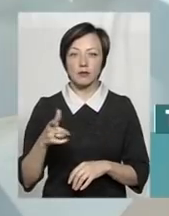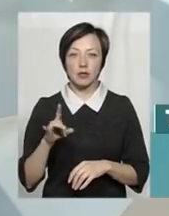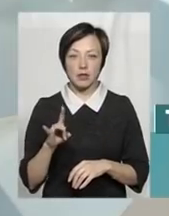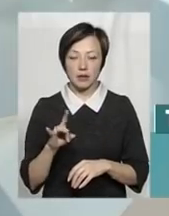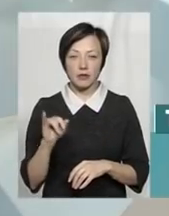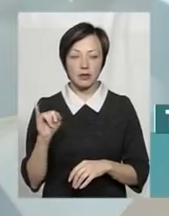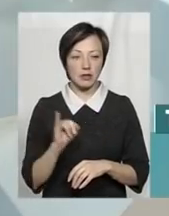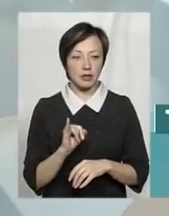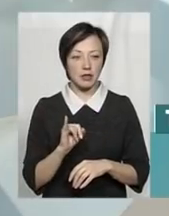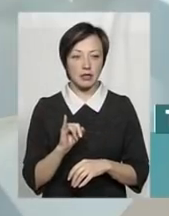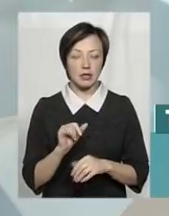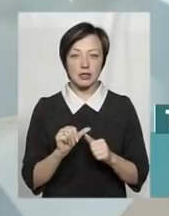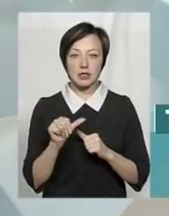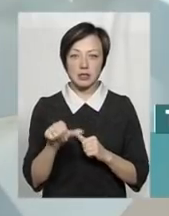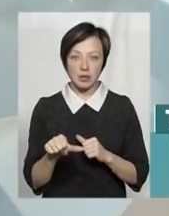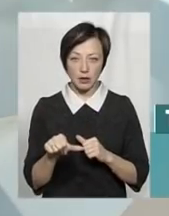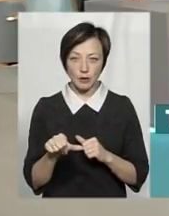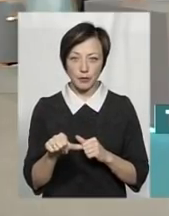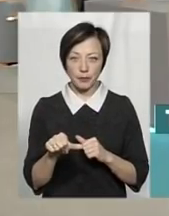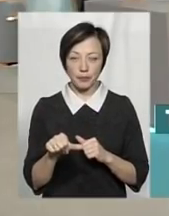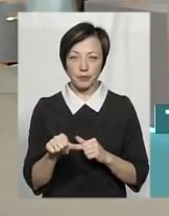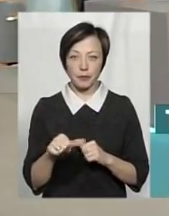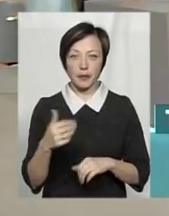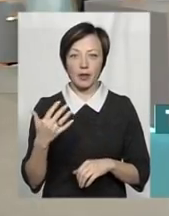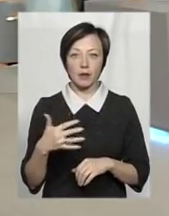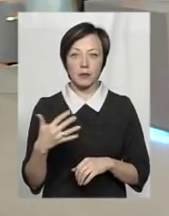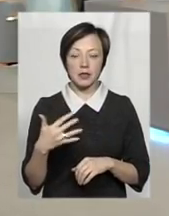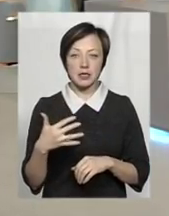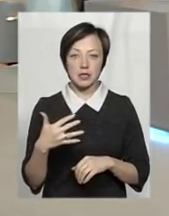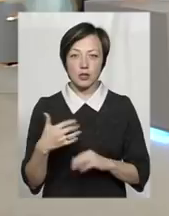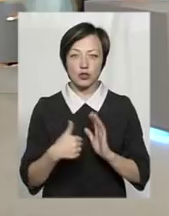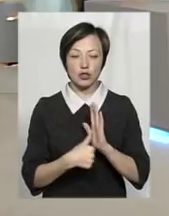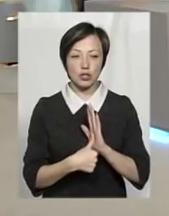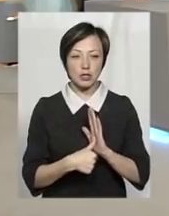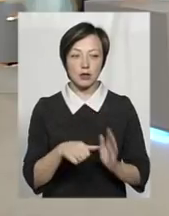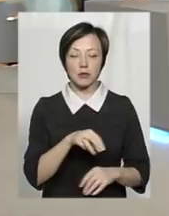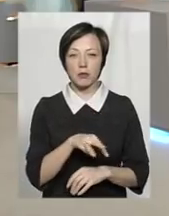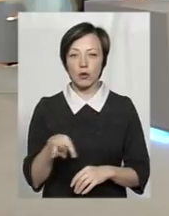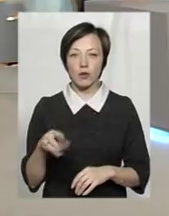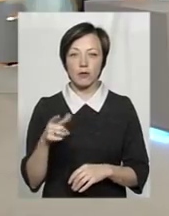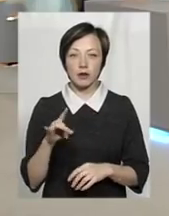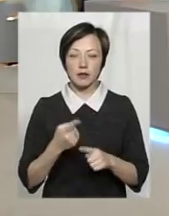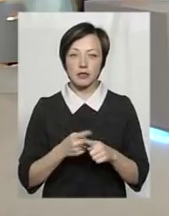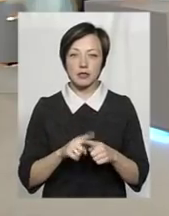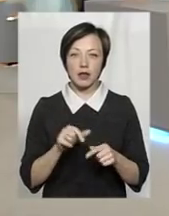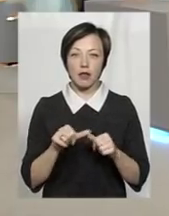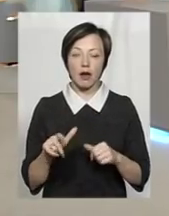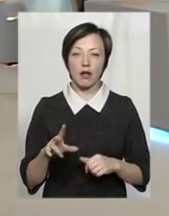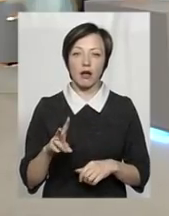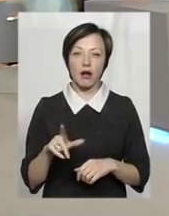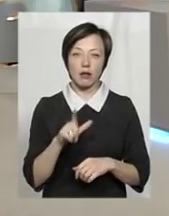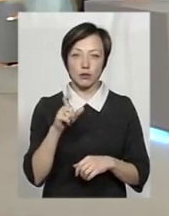з яких 56 млн грн – це НАК «Нафтогазу